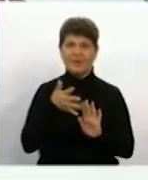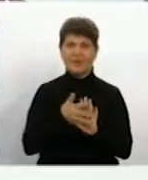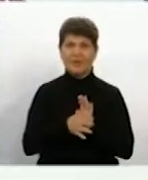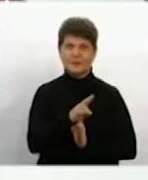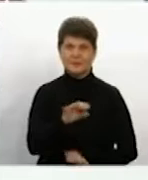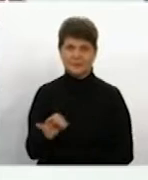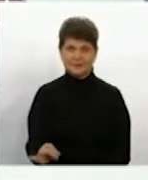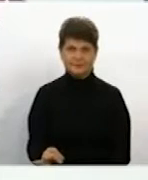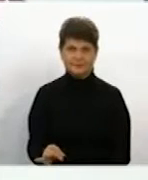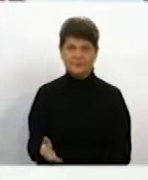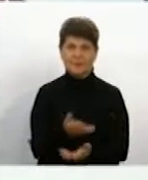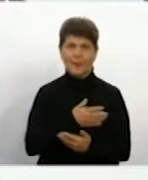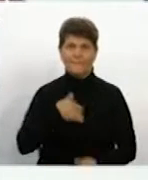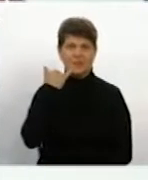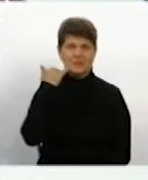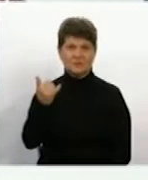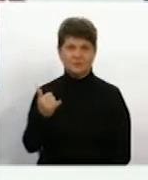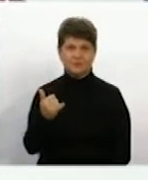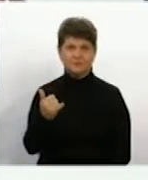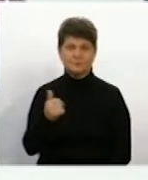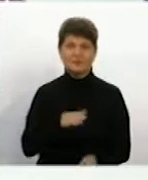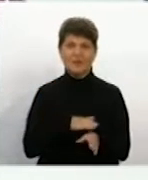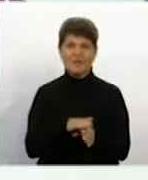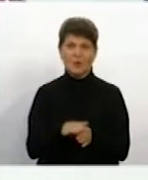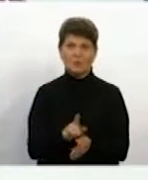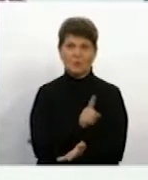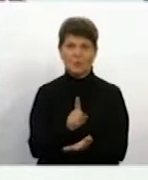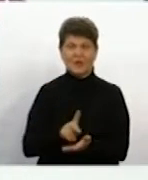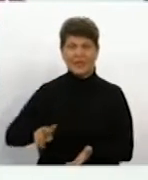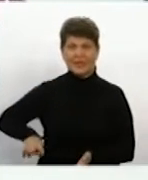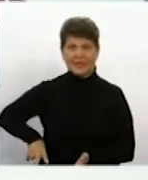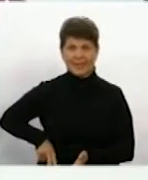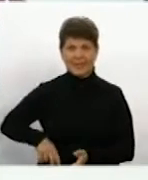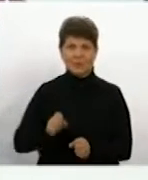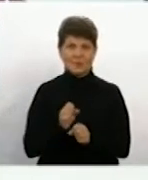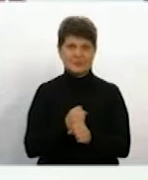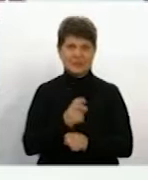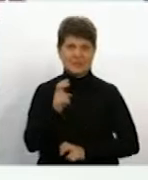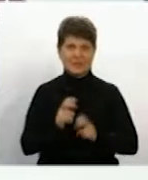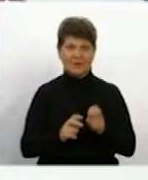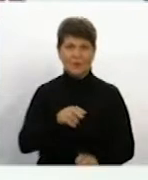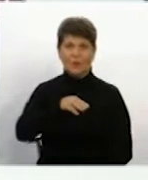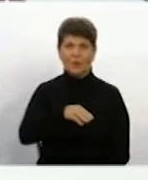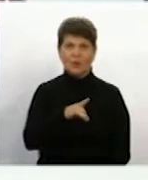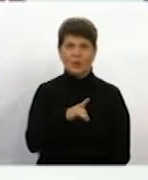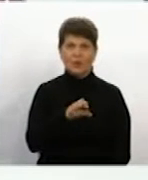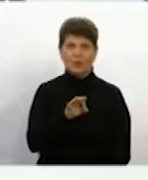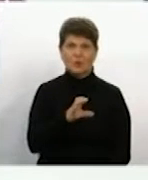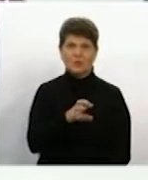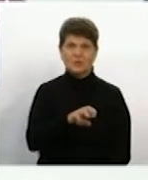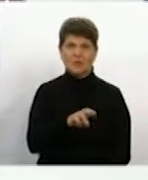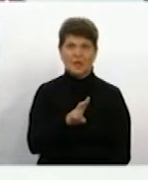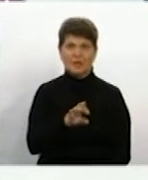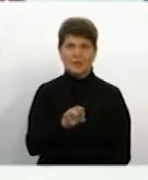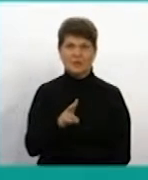Ми затиснували виконувача обов'язків директора Тростенецького спецзаводу Богдану Біличуку. Ось що він